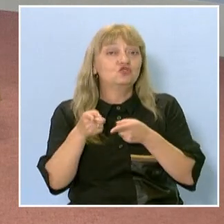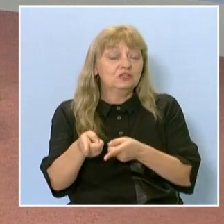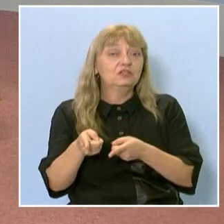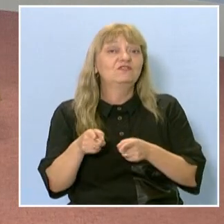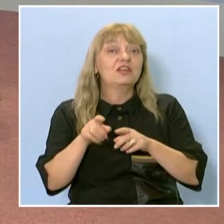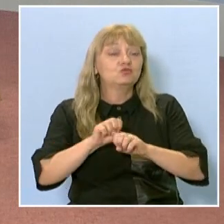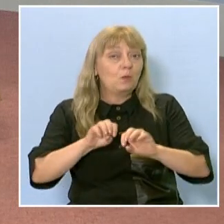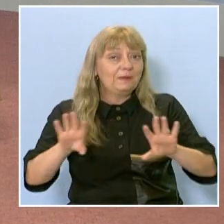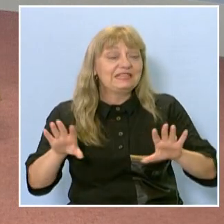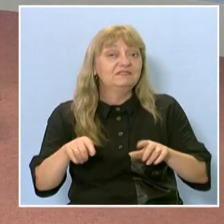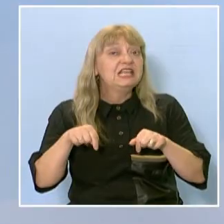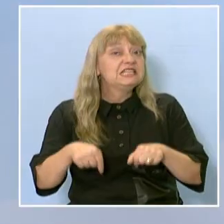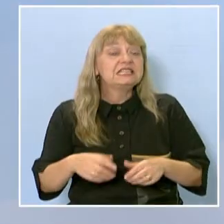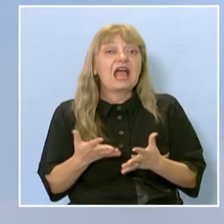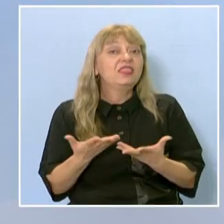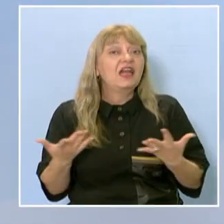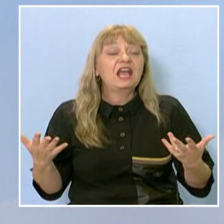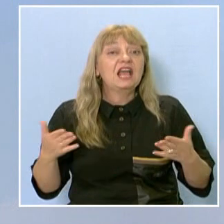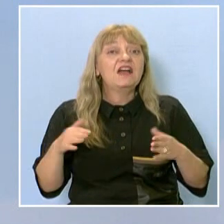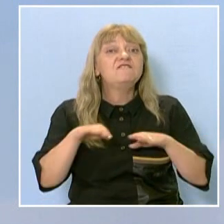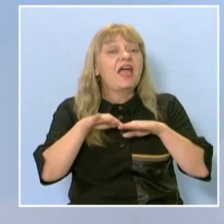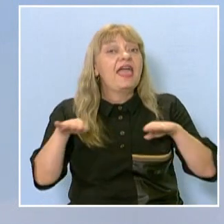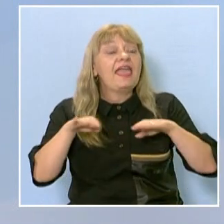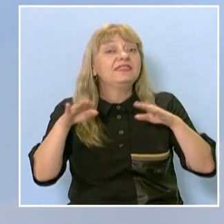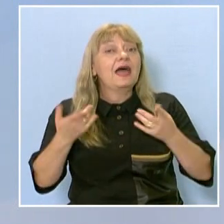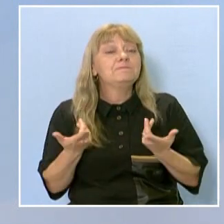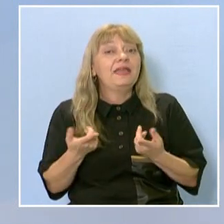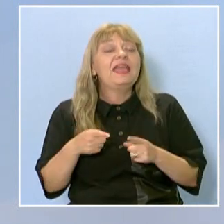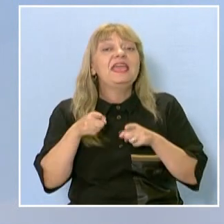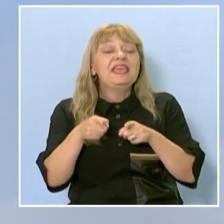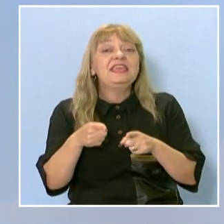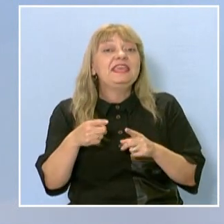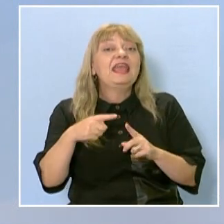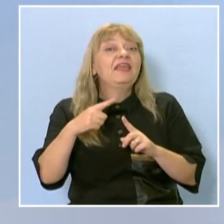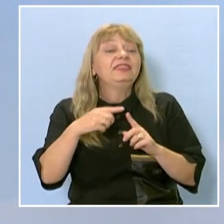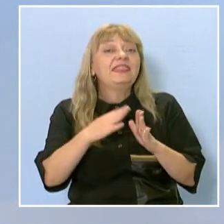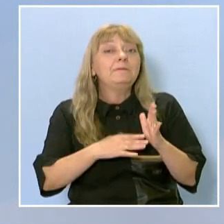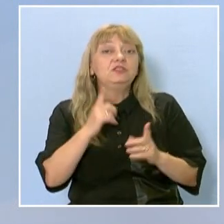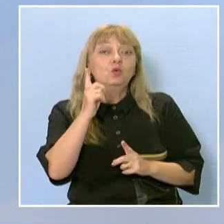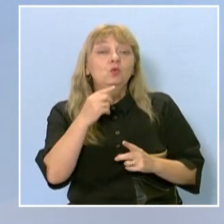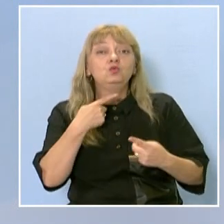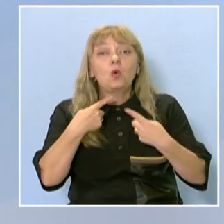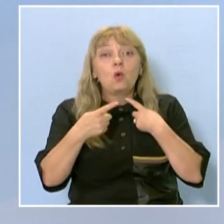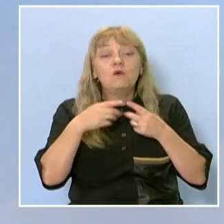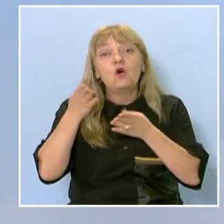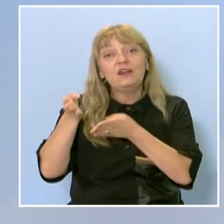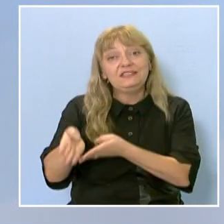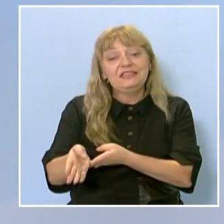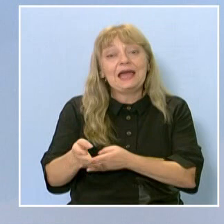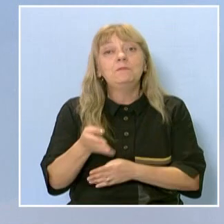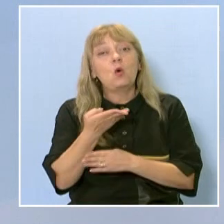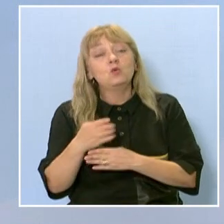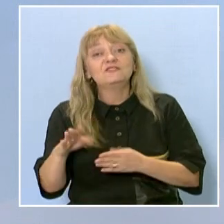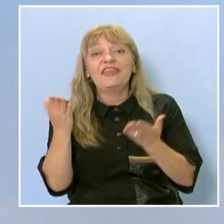етап е и какви са темите, които споделяте и дискутирате там, освен за науката, което ни